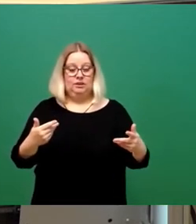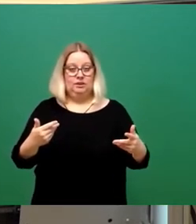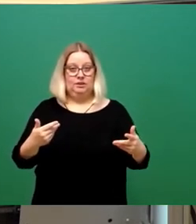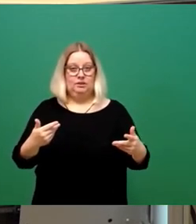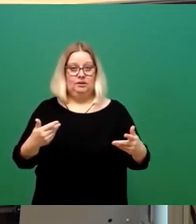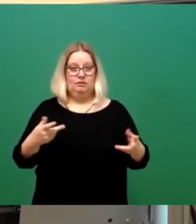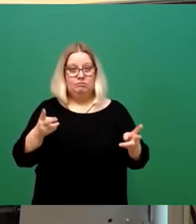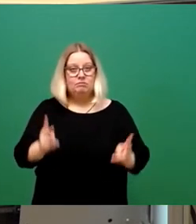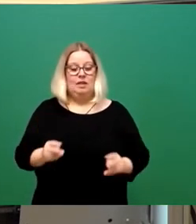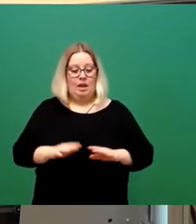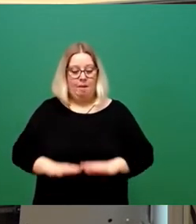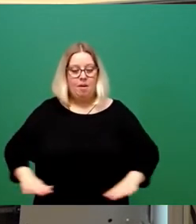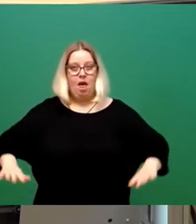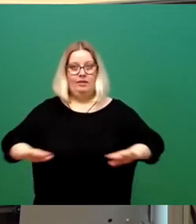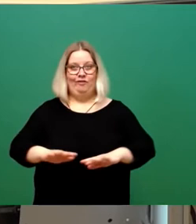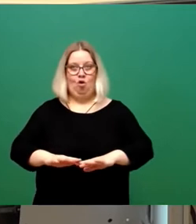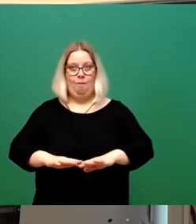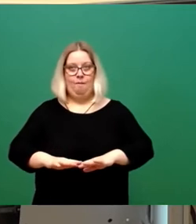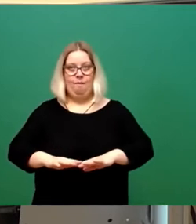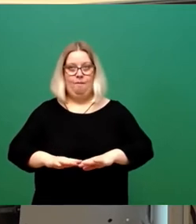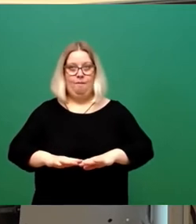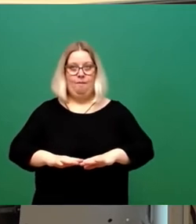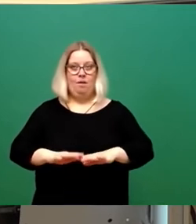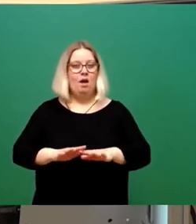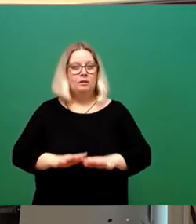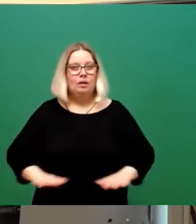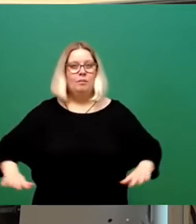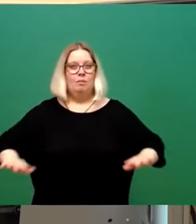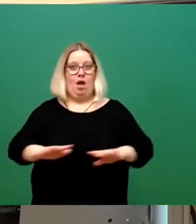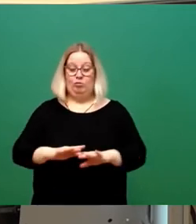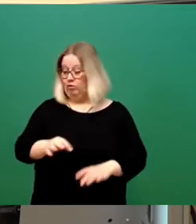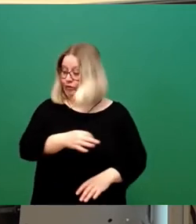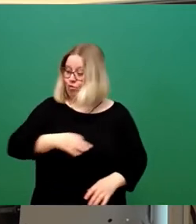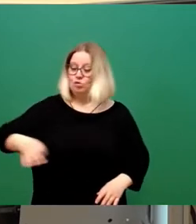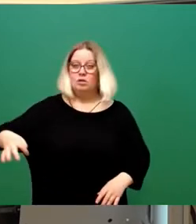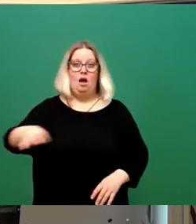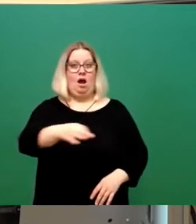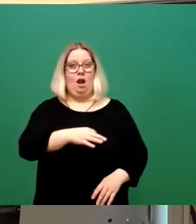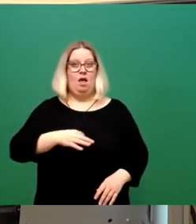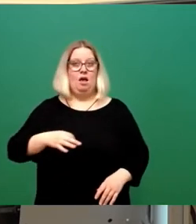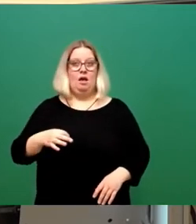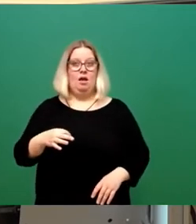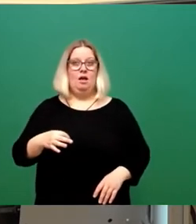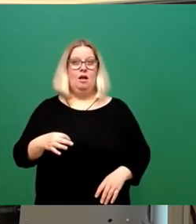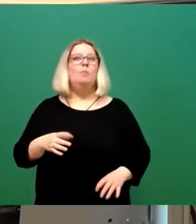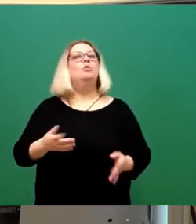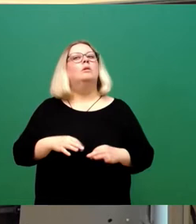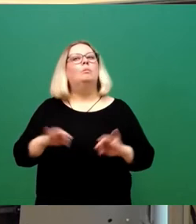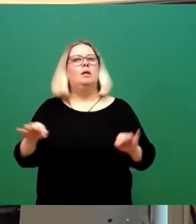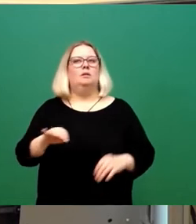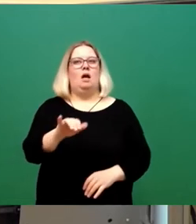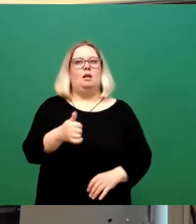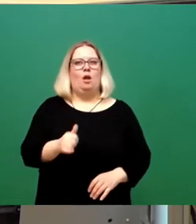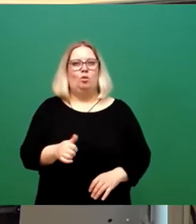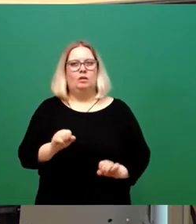Plattform. Es sollte eine Plattform geben, die für uns alle hier dafür sorgt, dass wir besser kalkulieren können, mit welchen